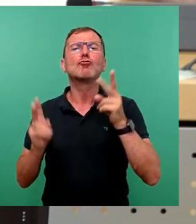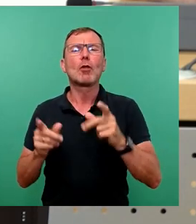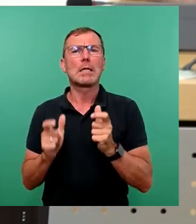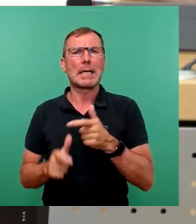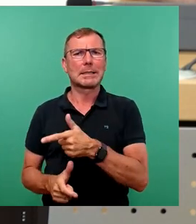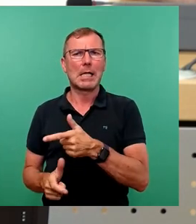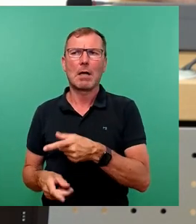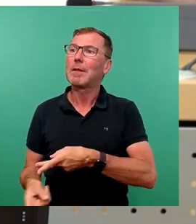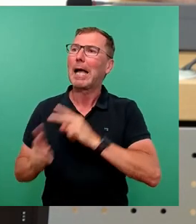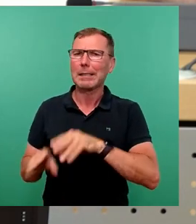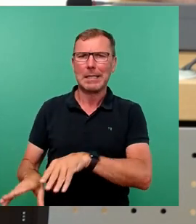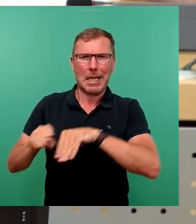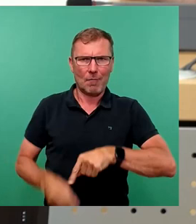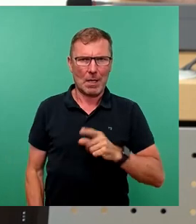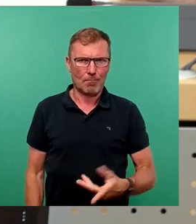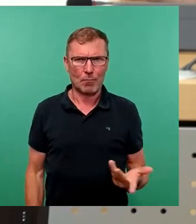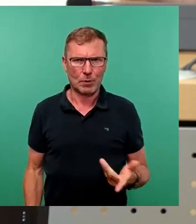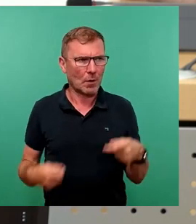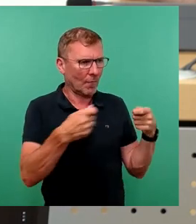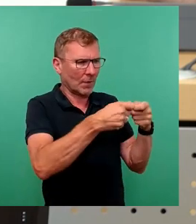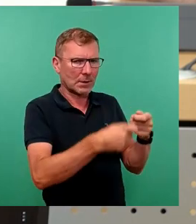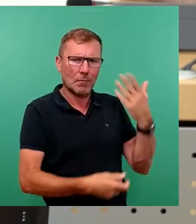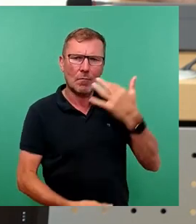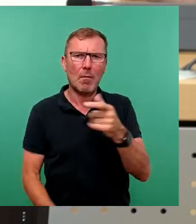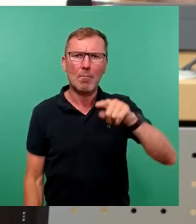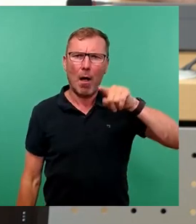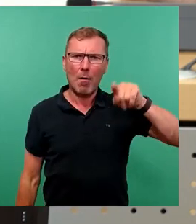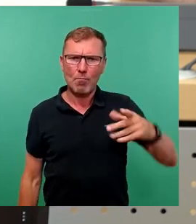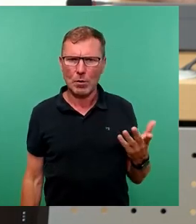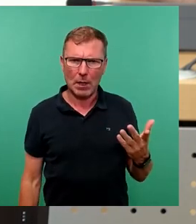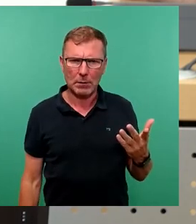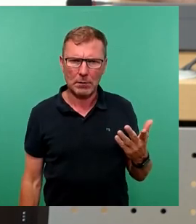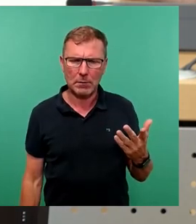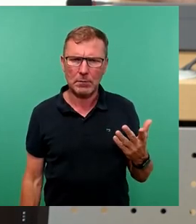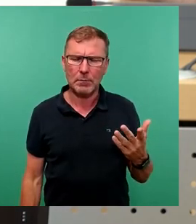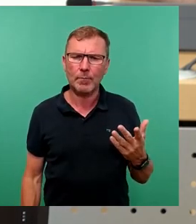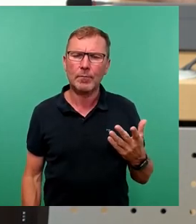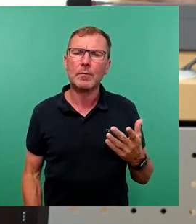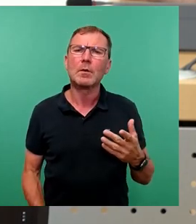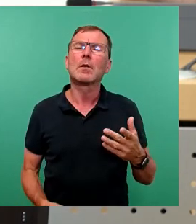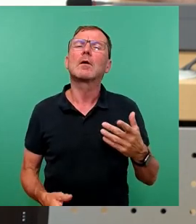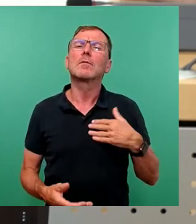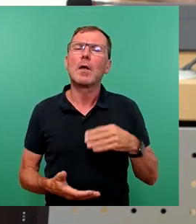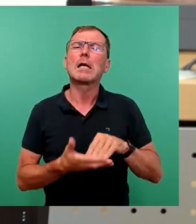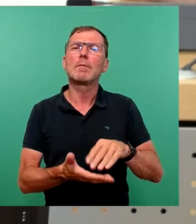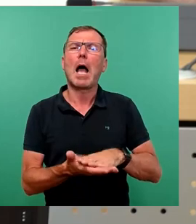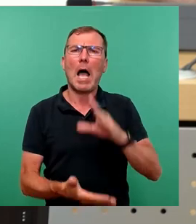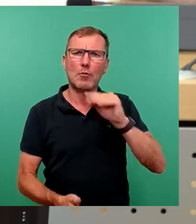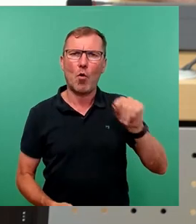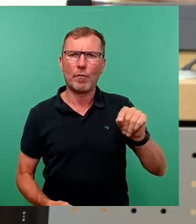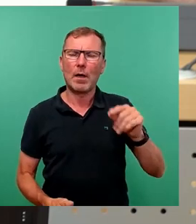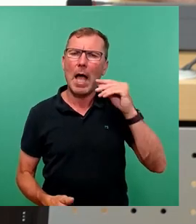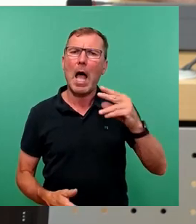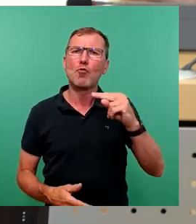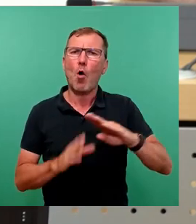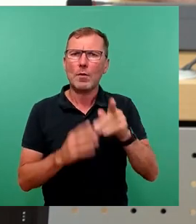Kredit aufnehmen muss. Vor ein paar Monaten haben wir die Anhöfe angemeldet. Ich denke mal, unser Beigeordneter Herr Donhauser hat